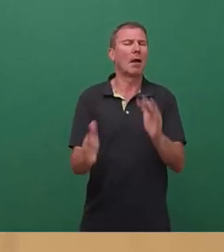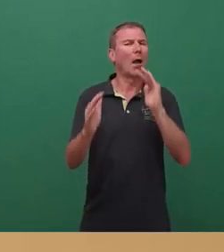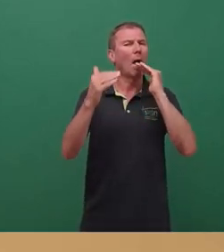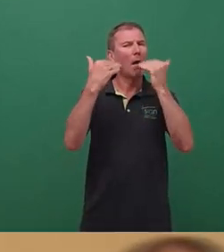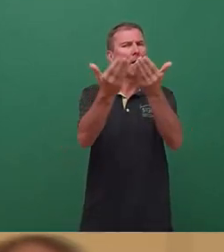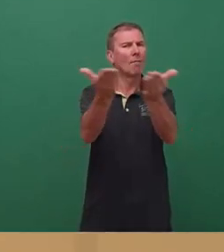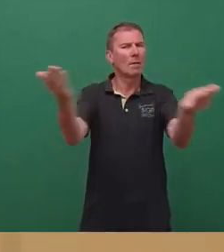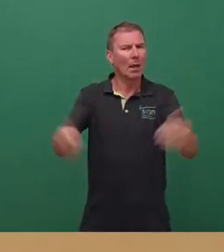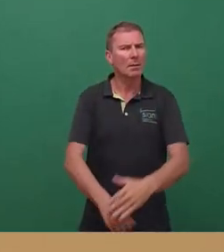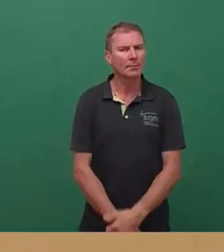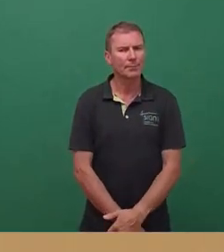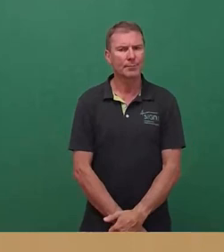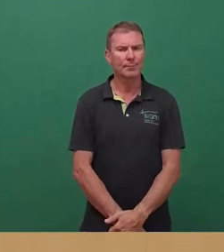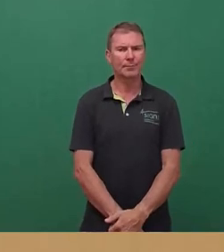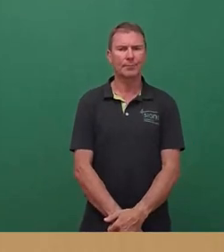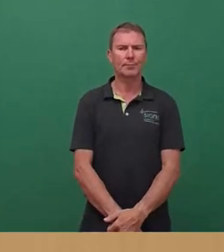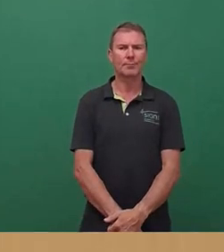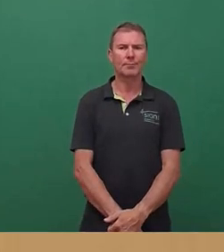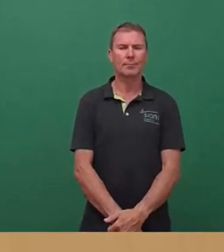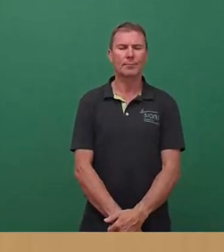Applaus Sehr geehrter